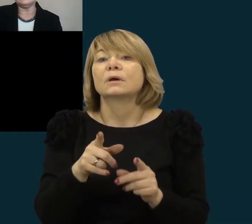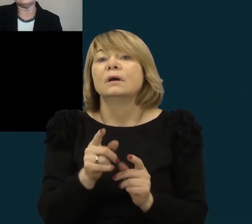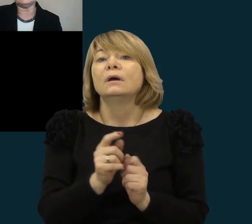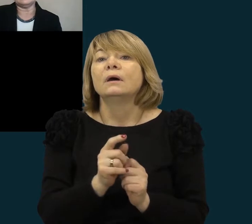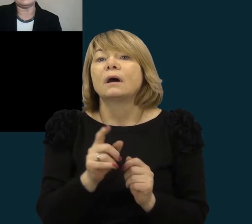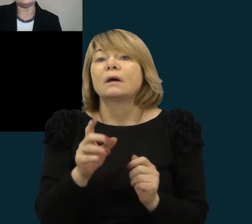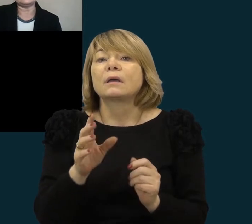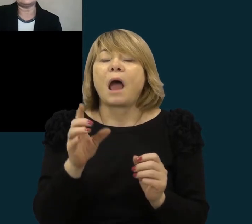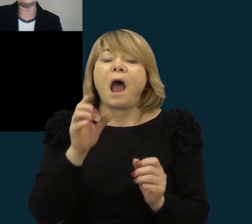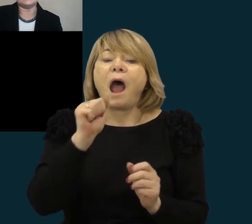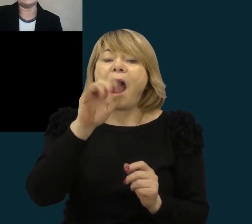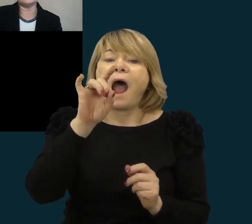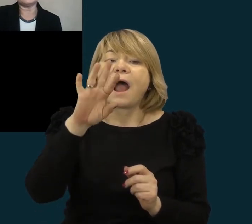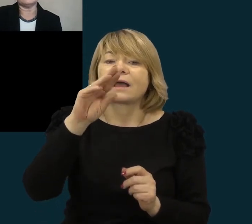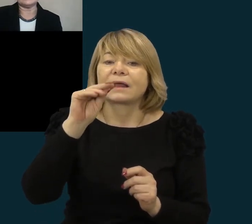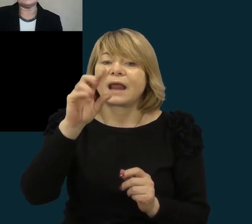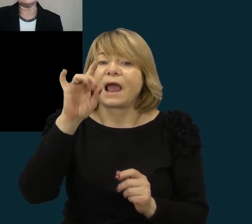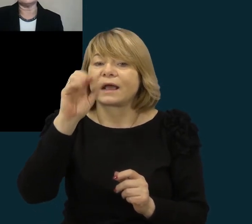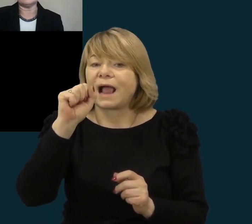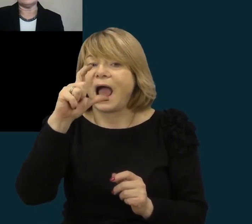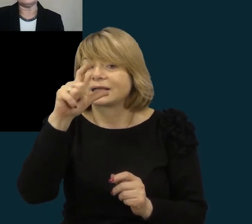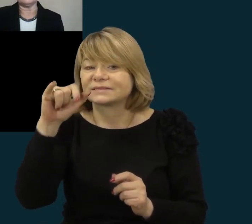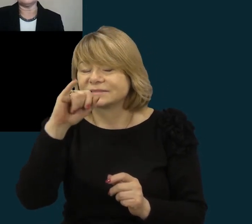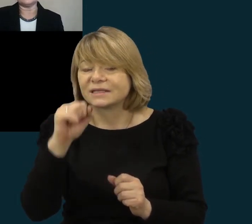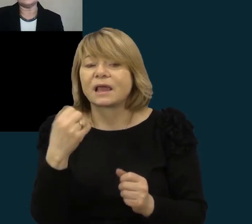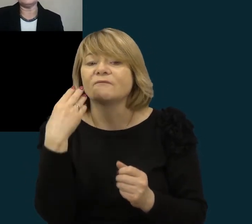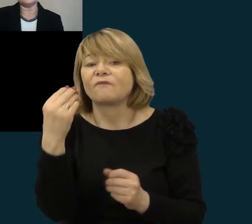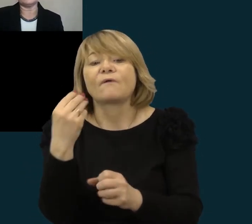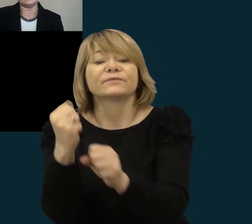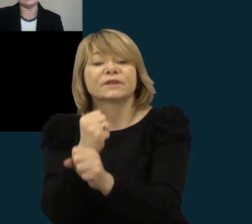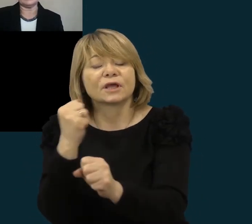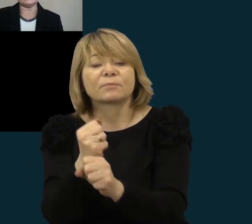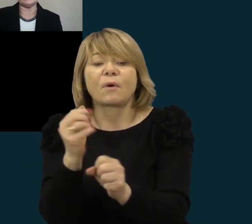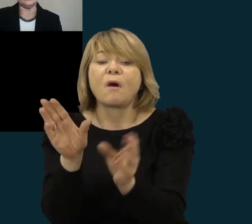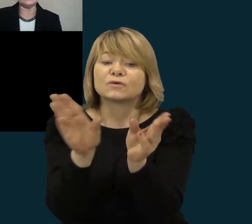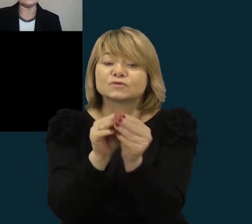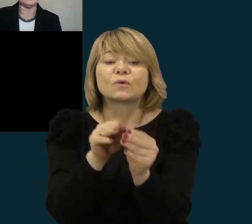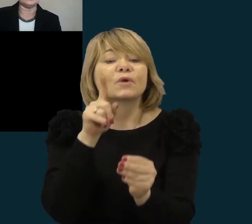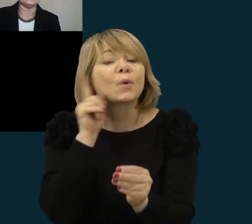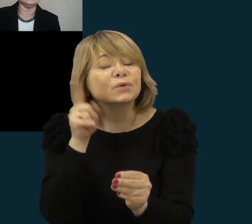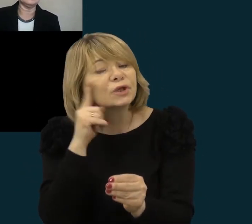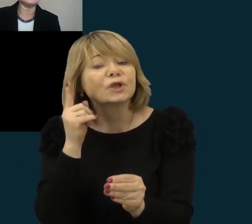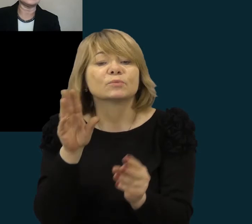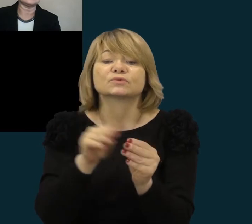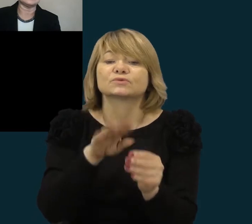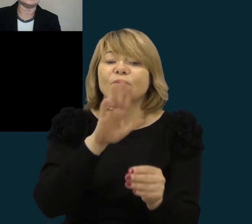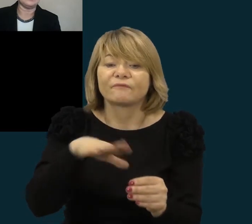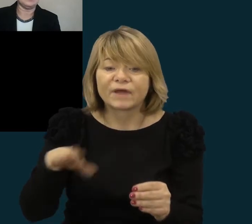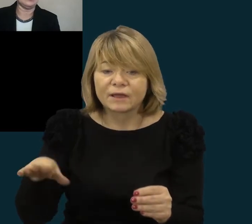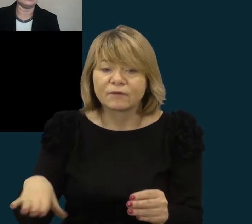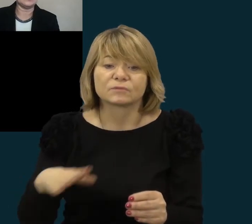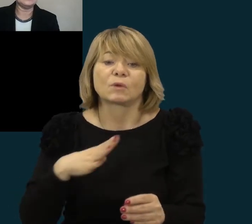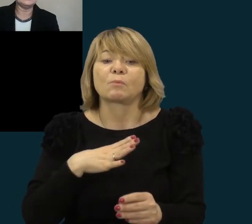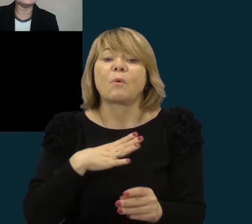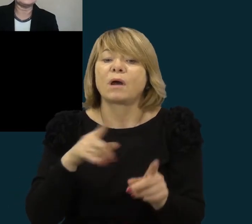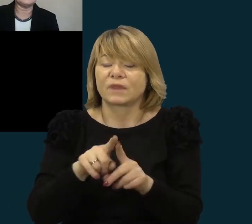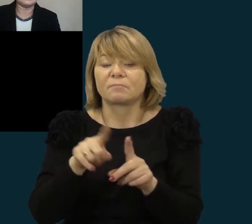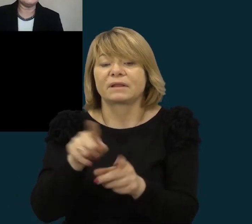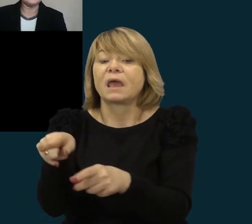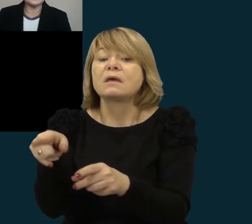kongregaciją darbui su vaikais jaunimu. Jo mokiniai buvo tokie garsų žmonės, kaip kardinuolas Sigytas Antkevičiai.